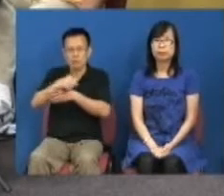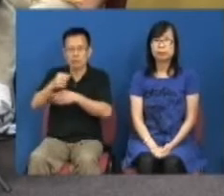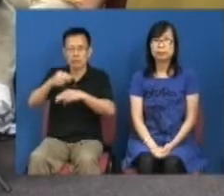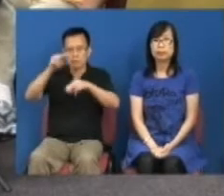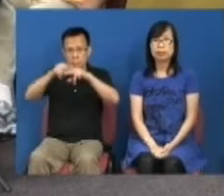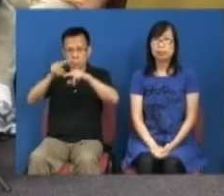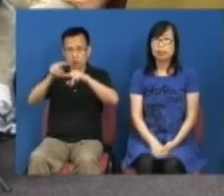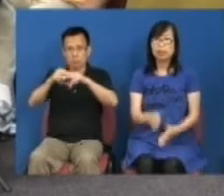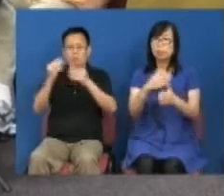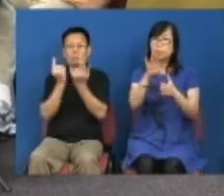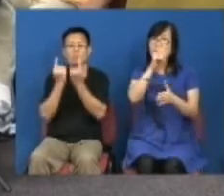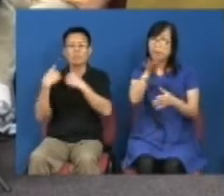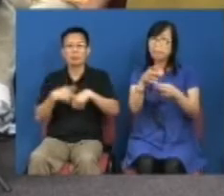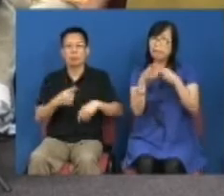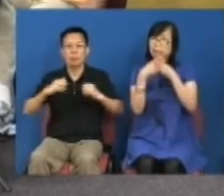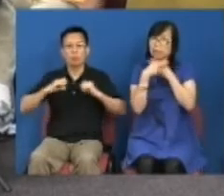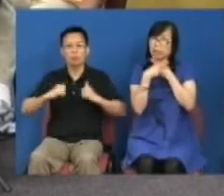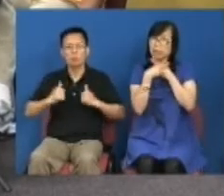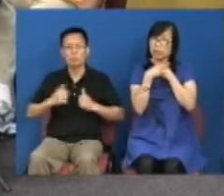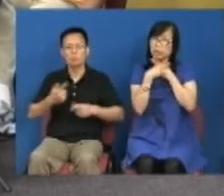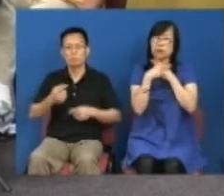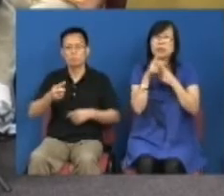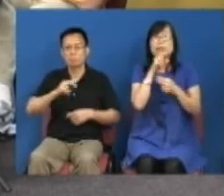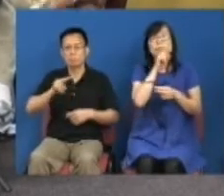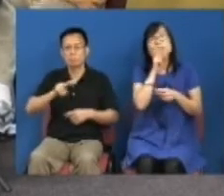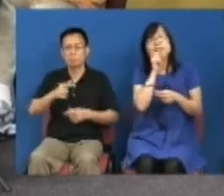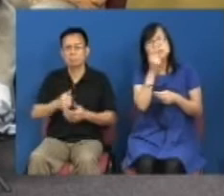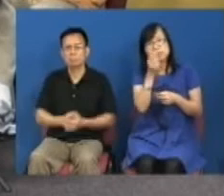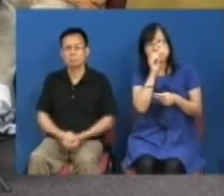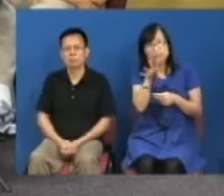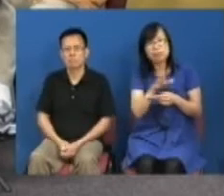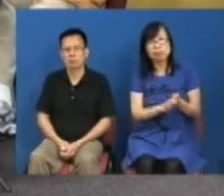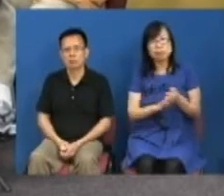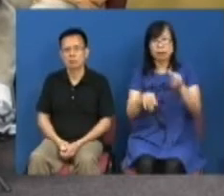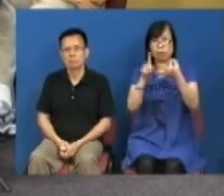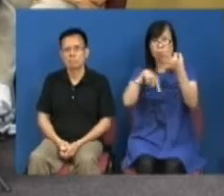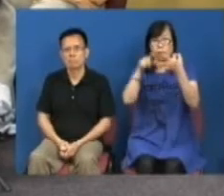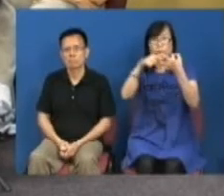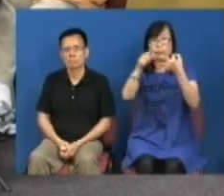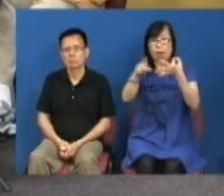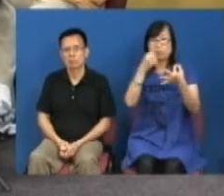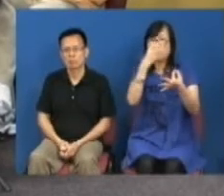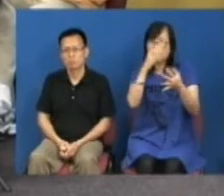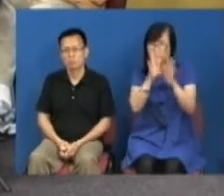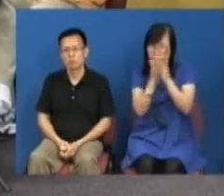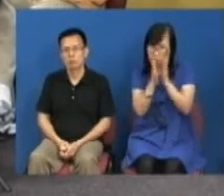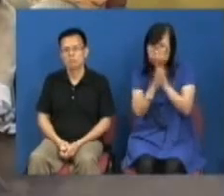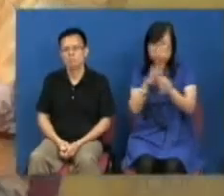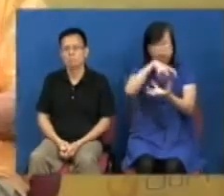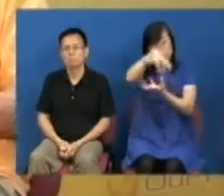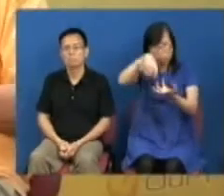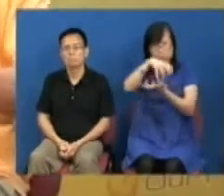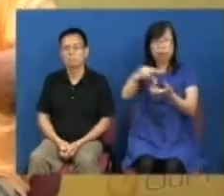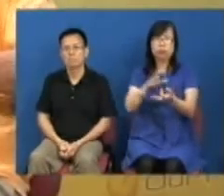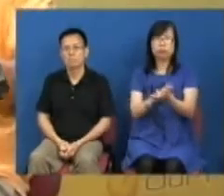好所以你没听到曾荫权甚至乎很迂回地提醒王光亚香港这本书是很复杂的相信王